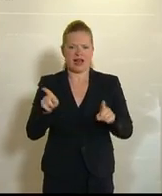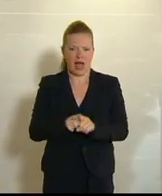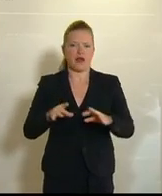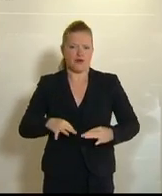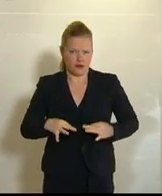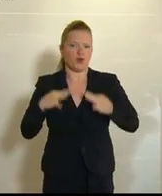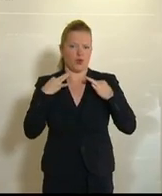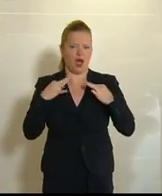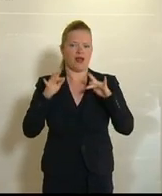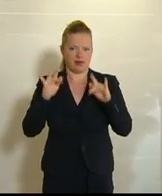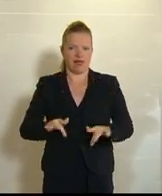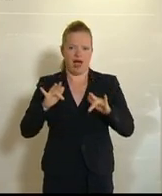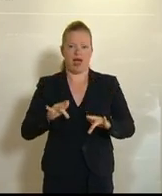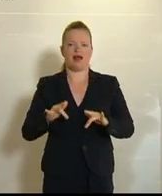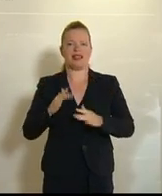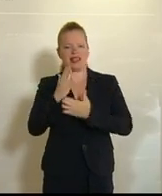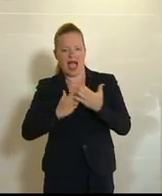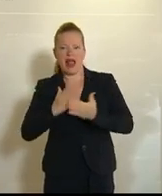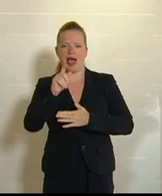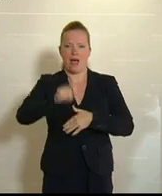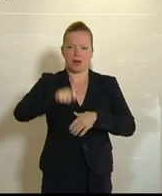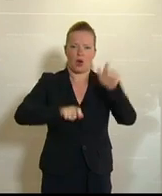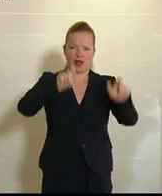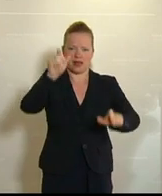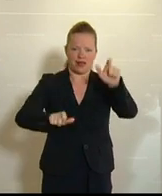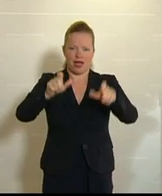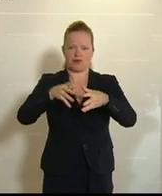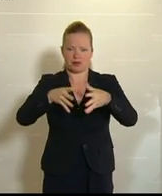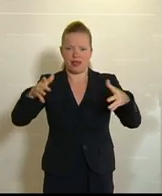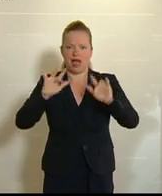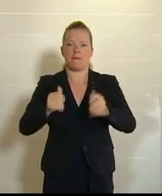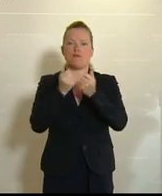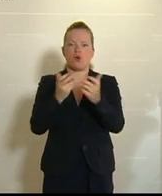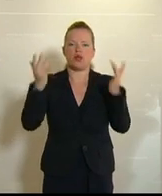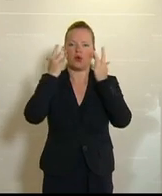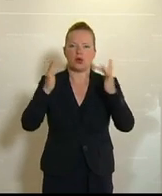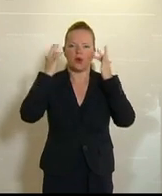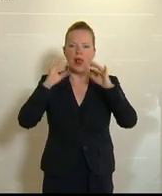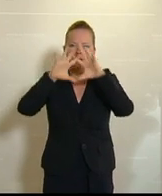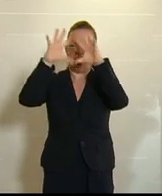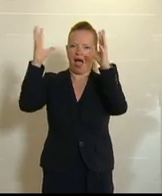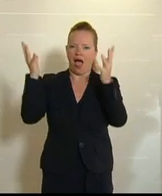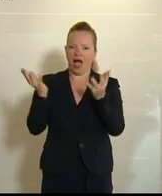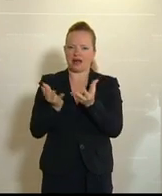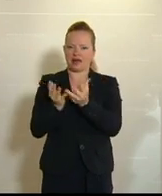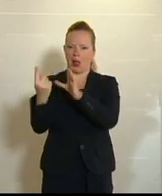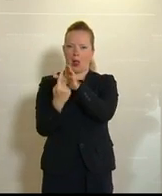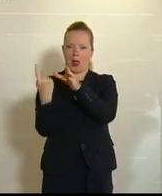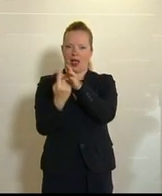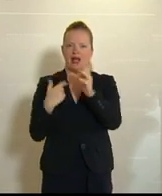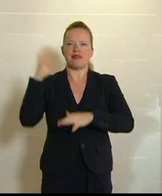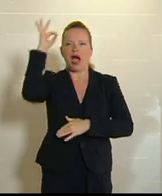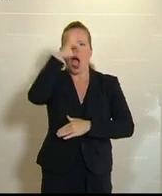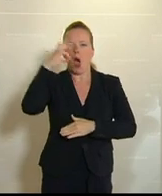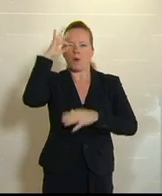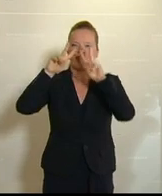einen größeren Teil der Abgeordneten hier im Haus aus ihrer multikulturellen Blase und aus ihrer multikulturellen Traumwelt